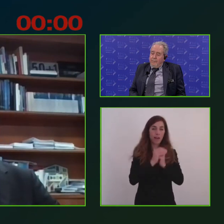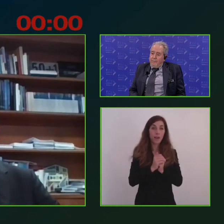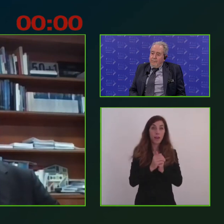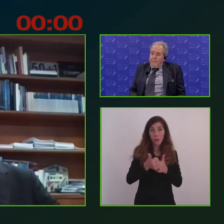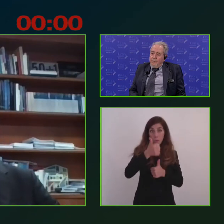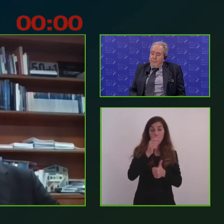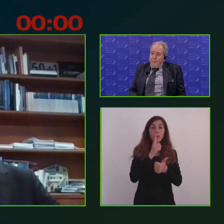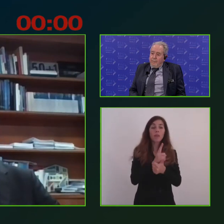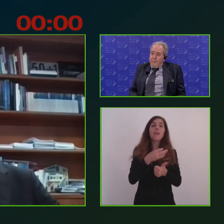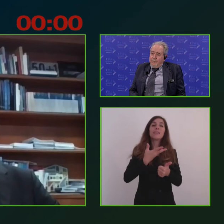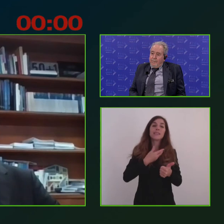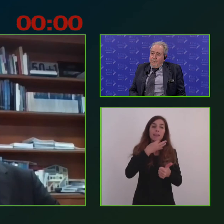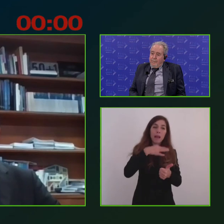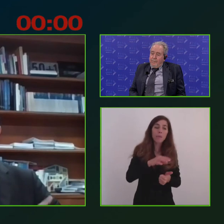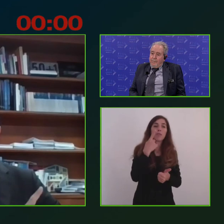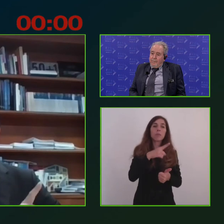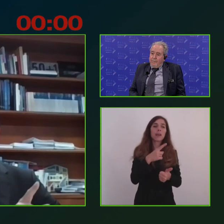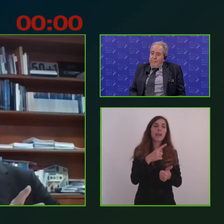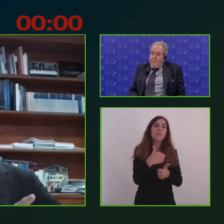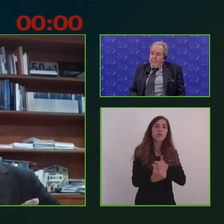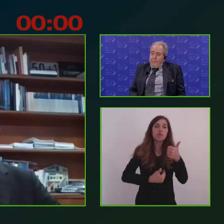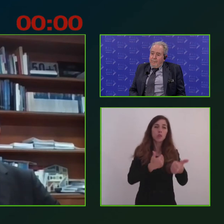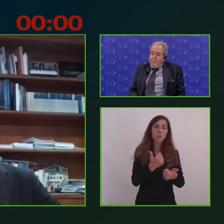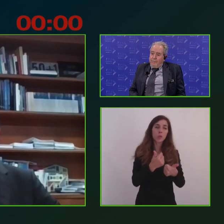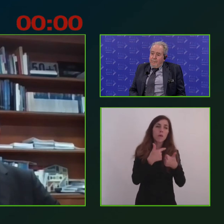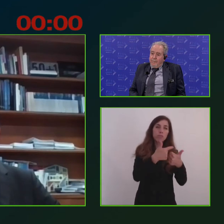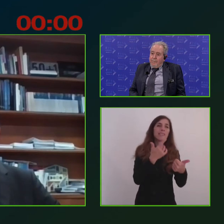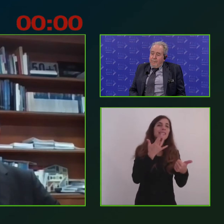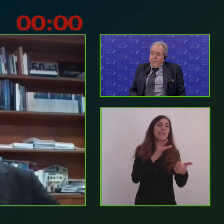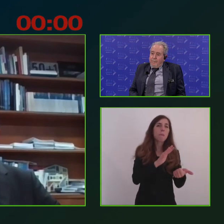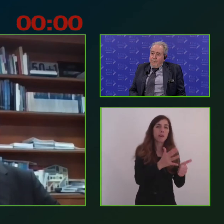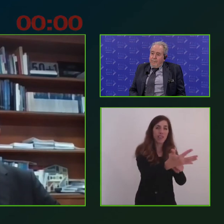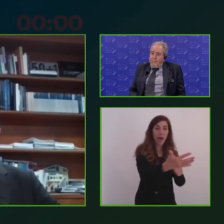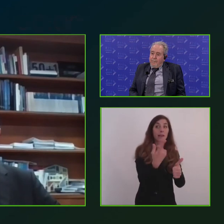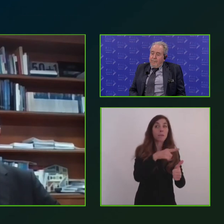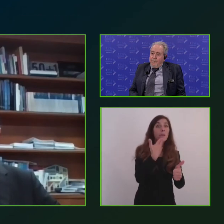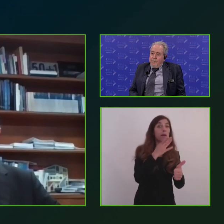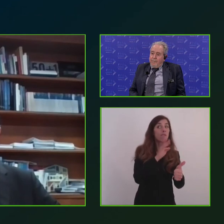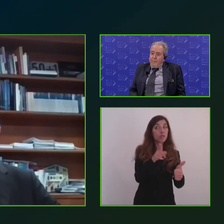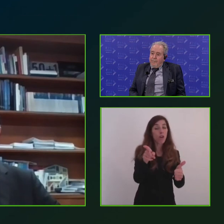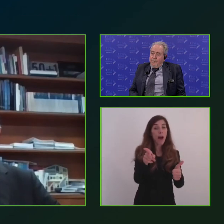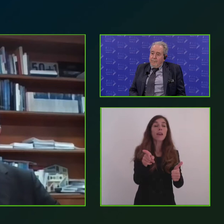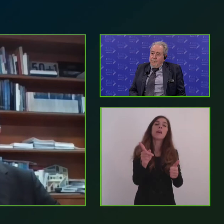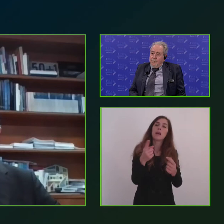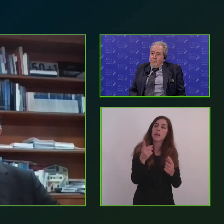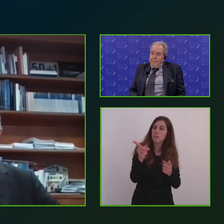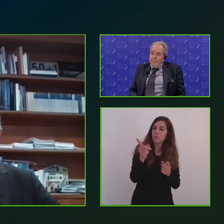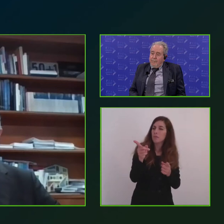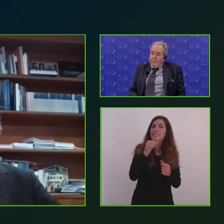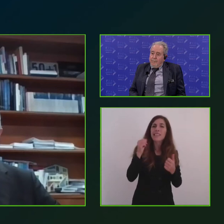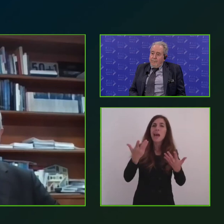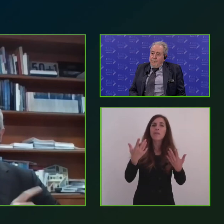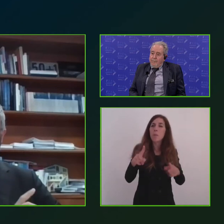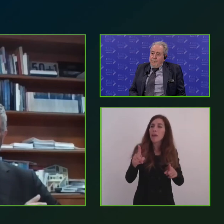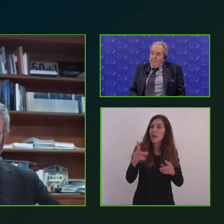semplificare le procedure per i beneficiari, quindi avere in testa che cosa serve ai beneficiari per fare bene quello che devono